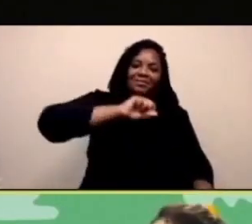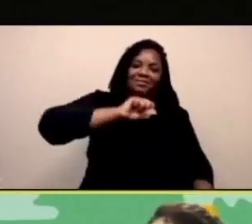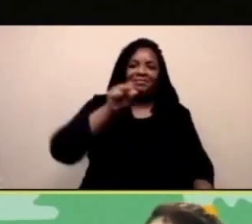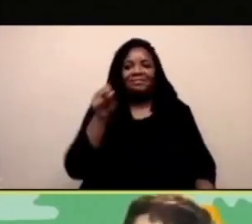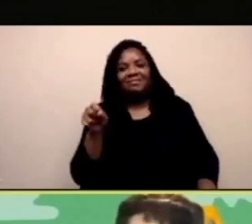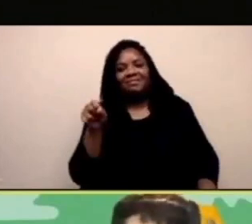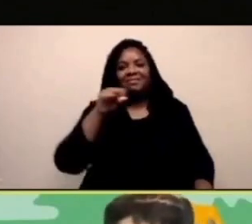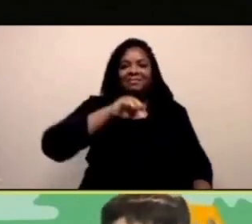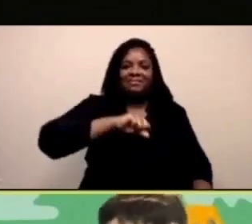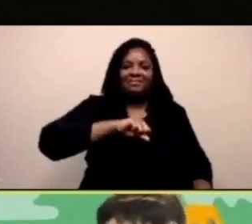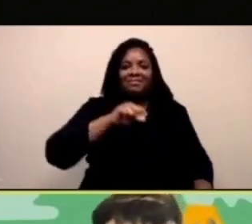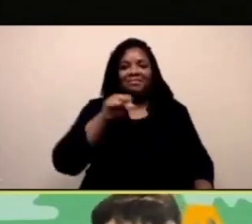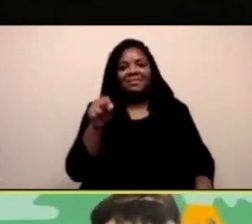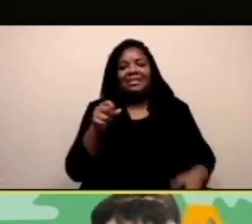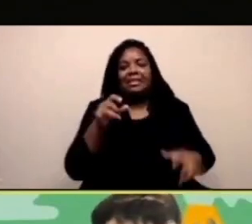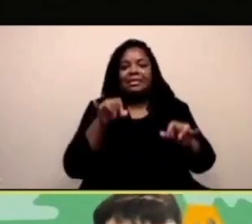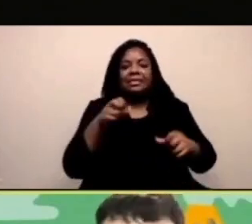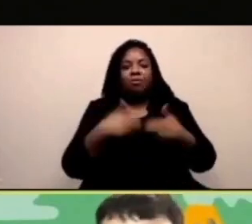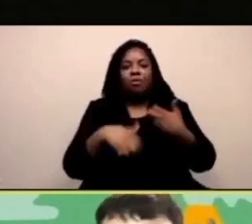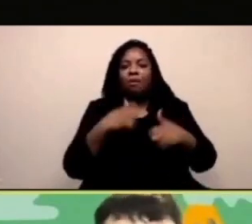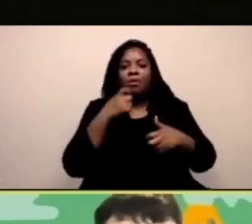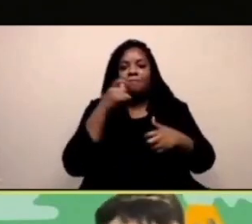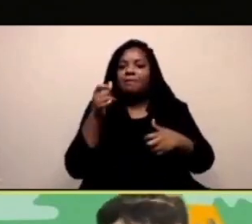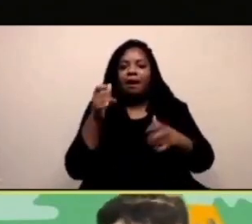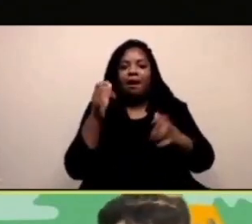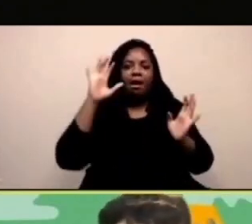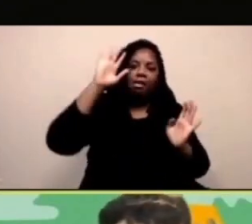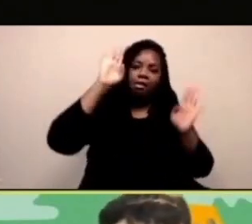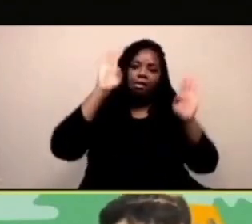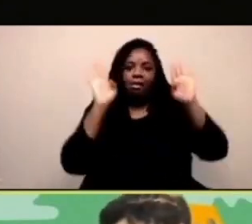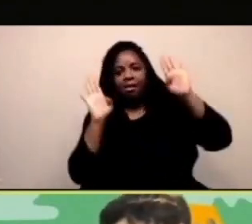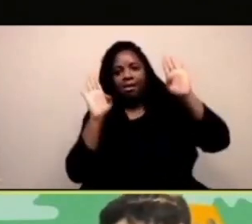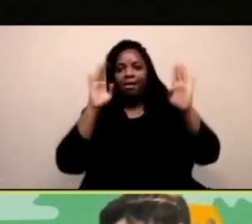testa? Adesso sì. E c'è lo stesso problema.